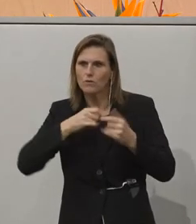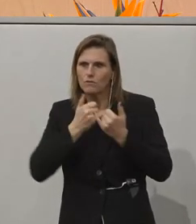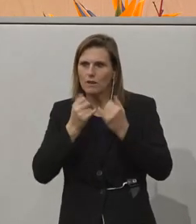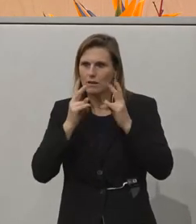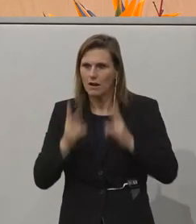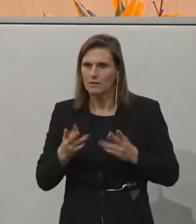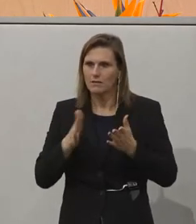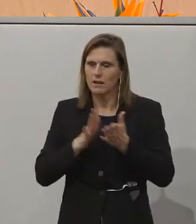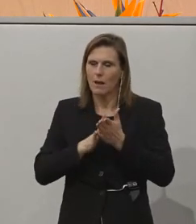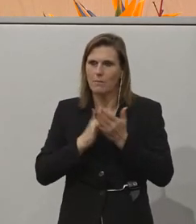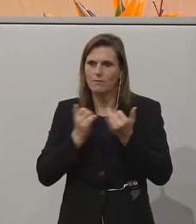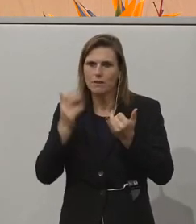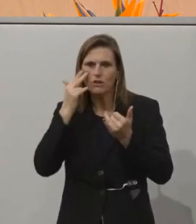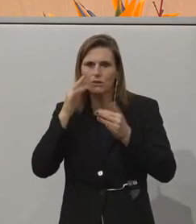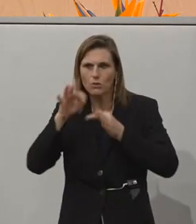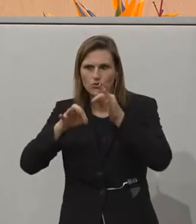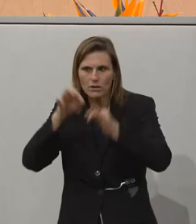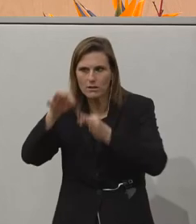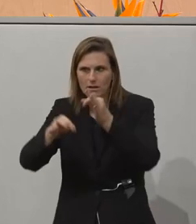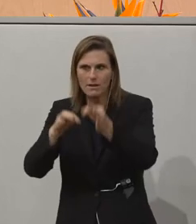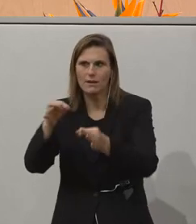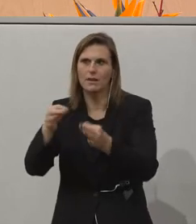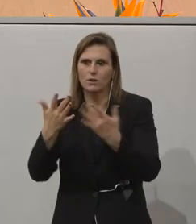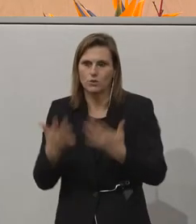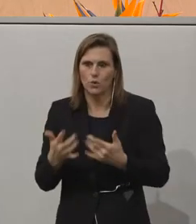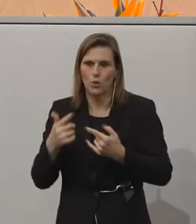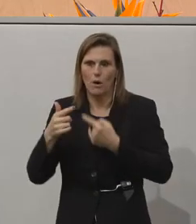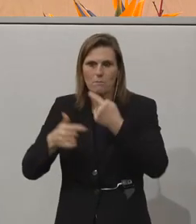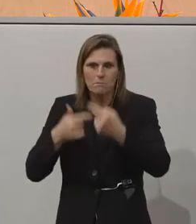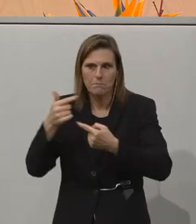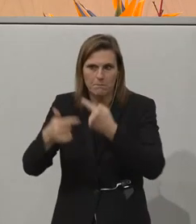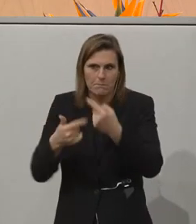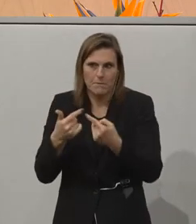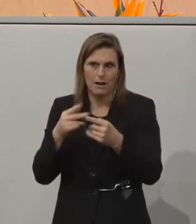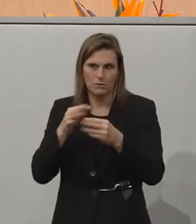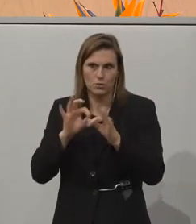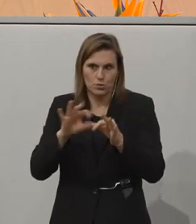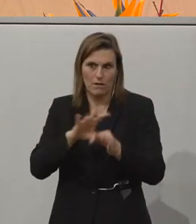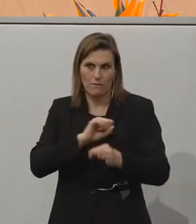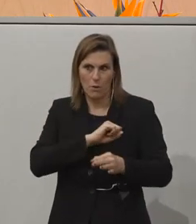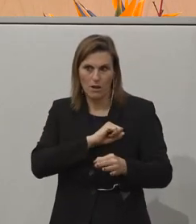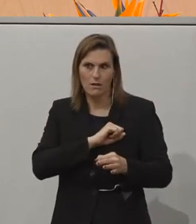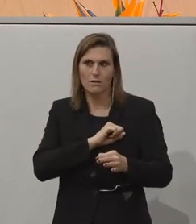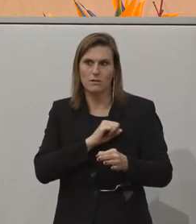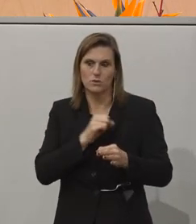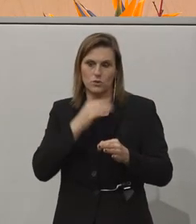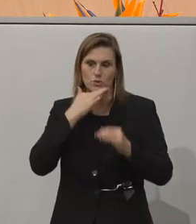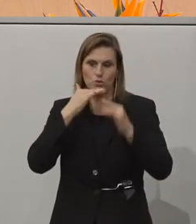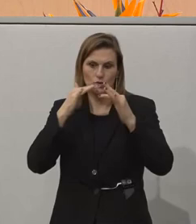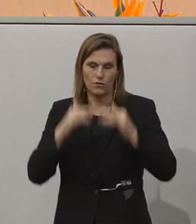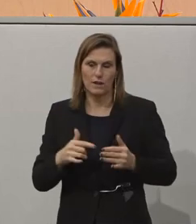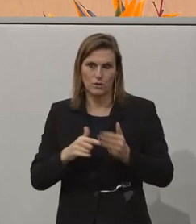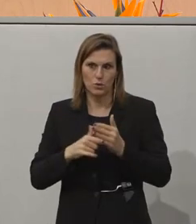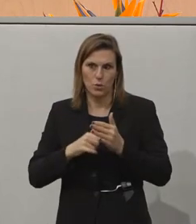und mit welchen Strategien man da arbeiten kann, damit solche Prozesssteuerungen auch erfolgreich sein können. Also all das hätten wir uns noch